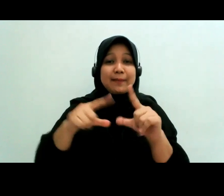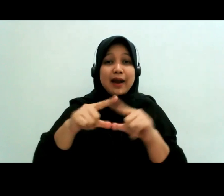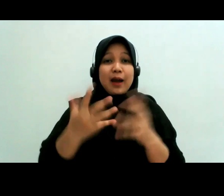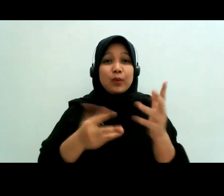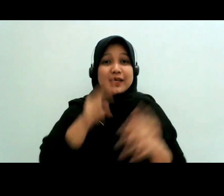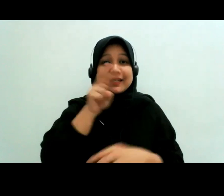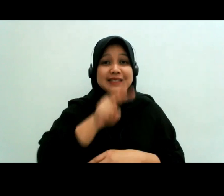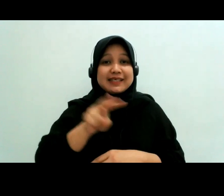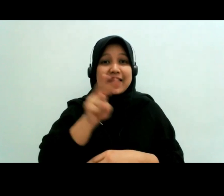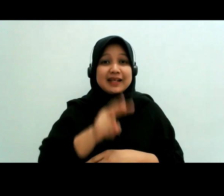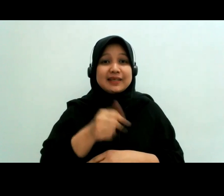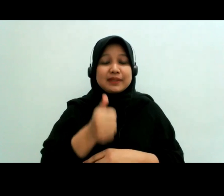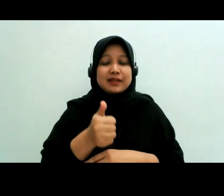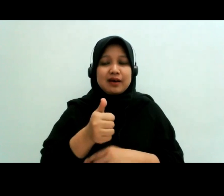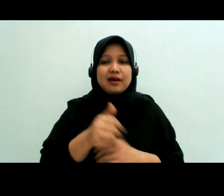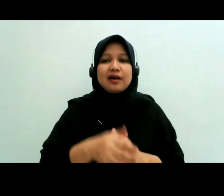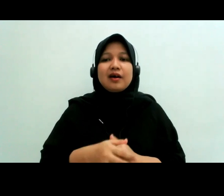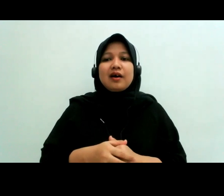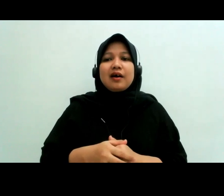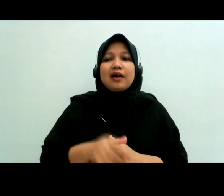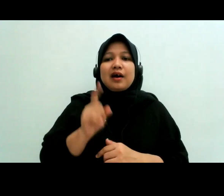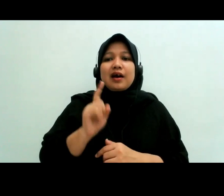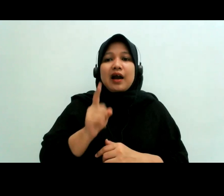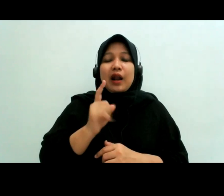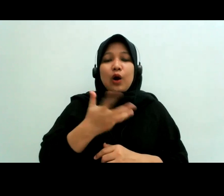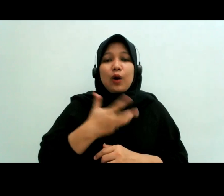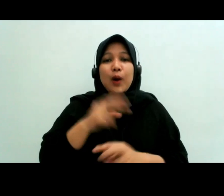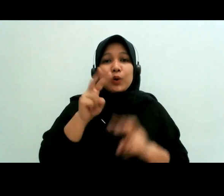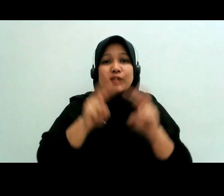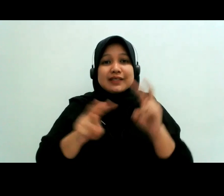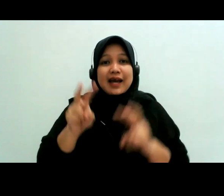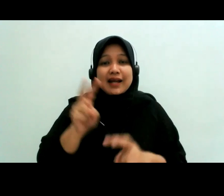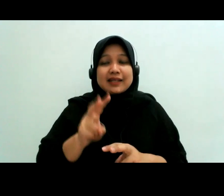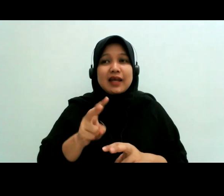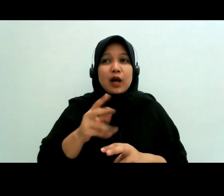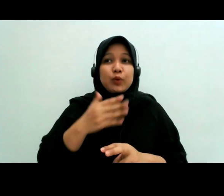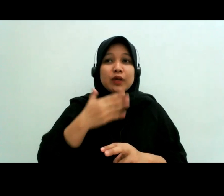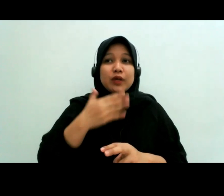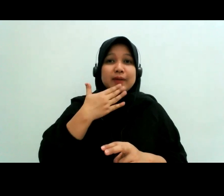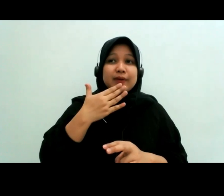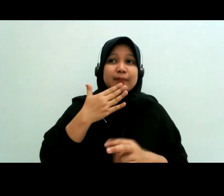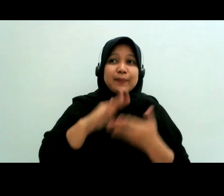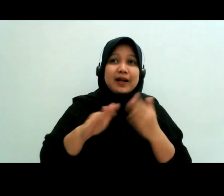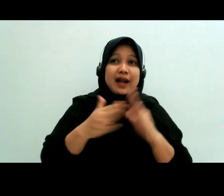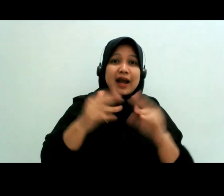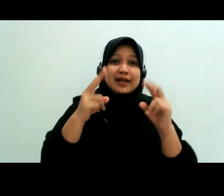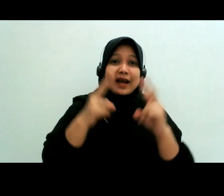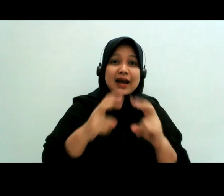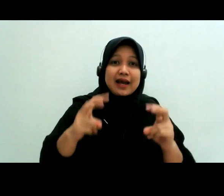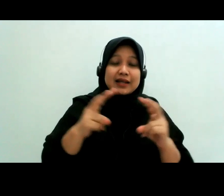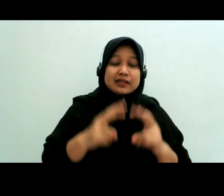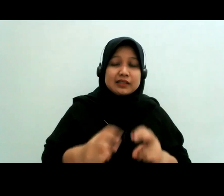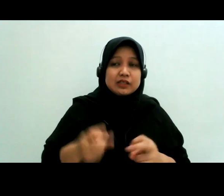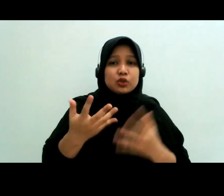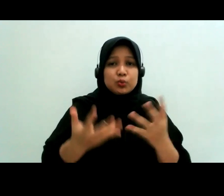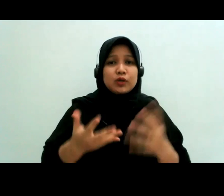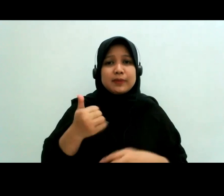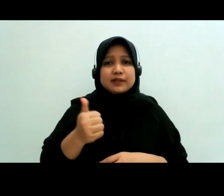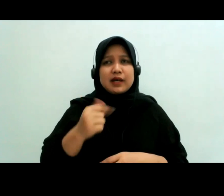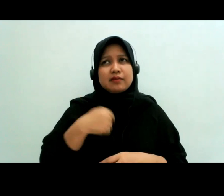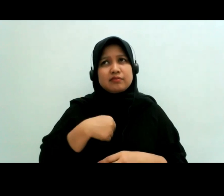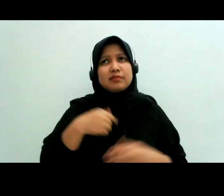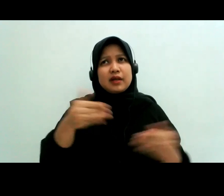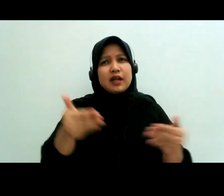kalaupun mau mencari yang udah pernah dianalisis dianotasi sama orang juga ada Mbak Nining setauku karena aku pernah nemu juga ada yang dari tahun